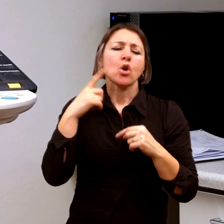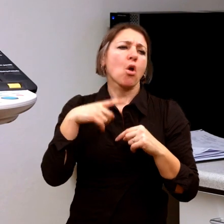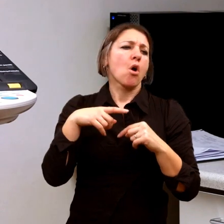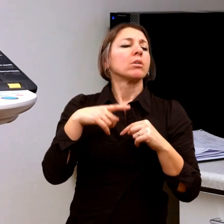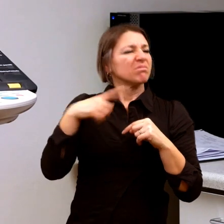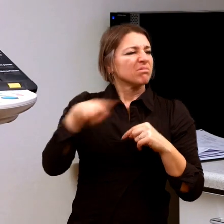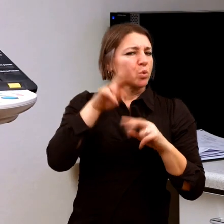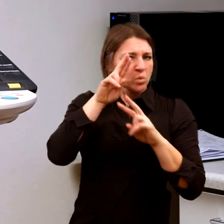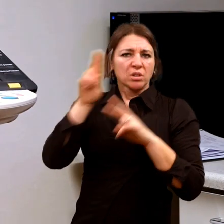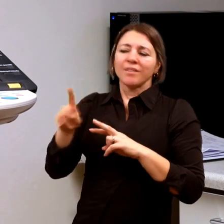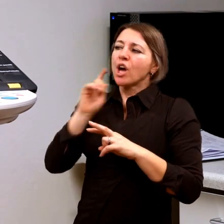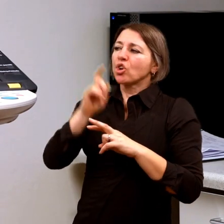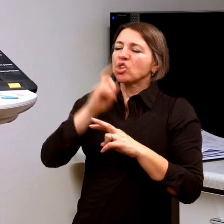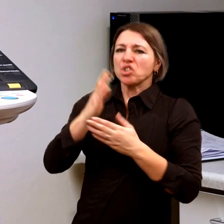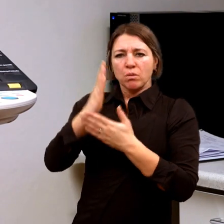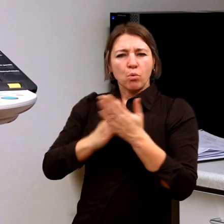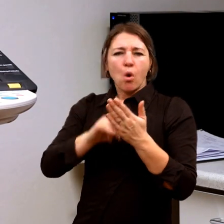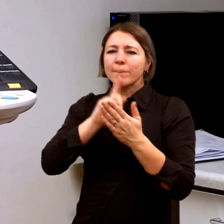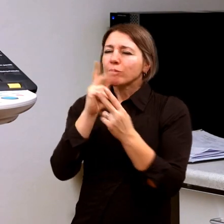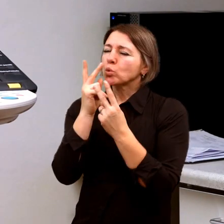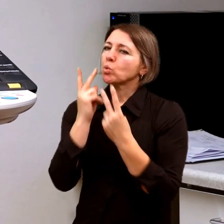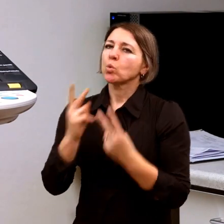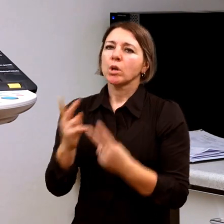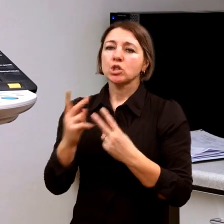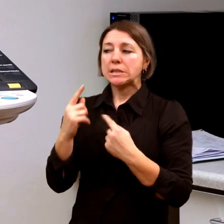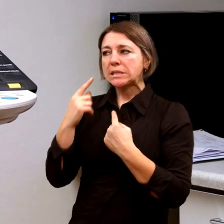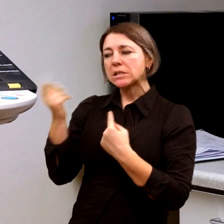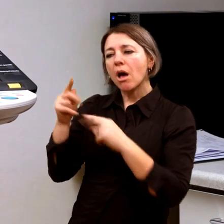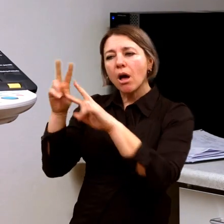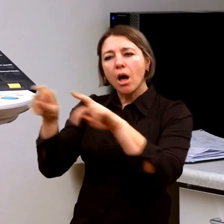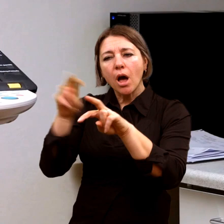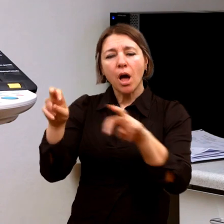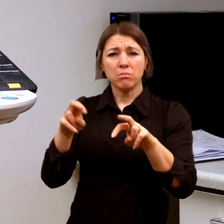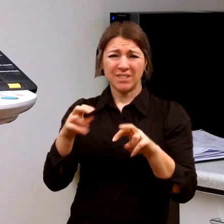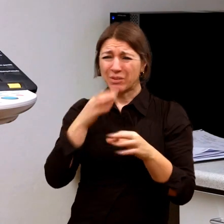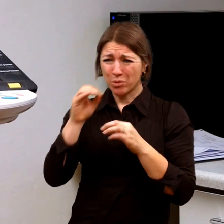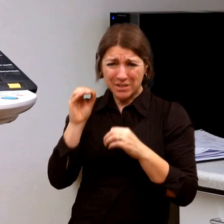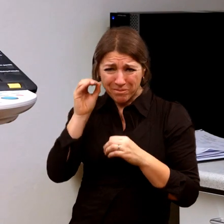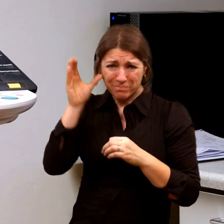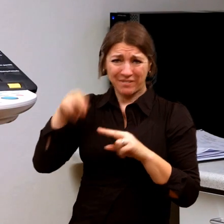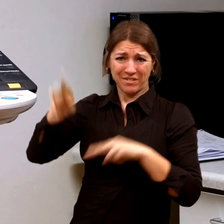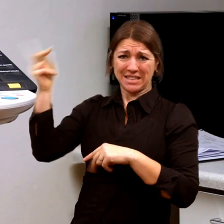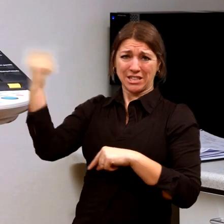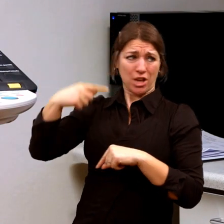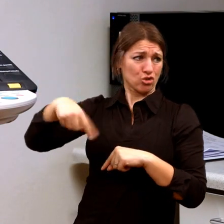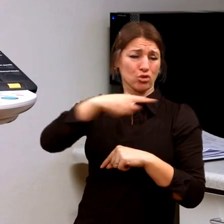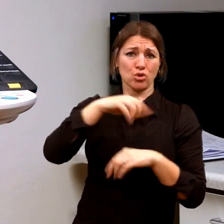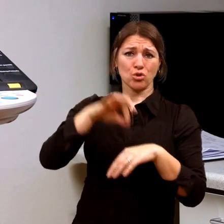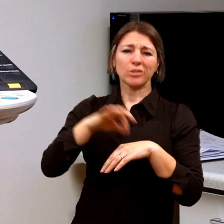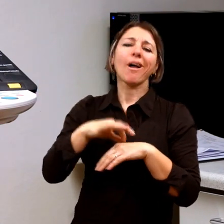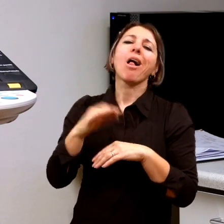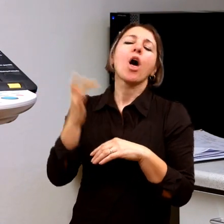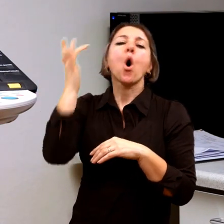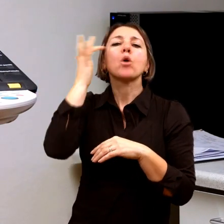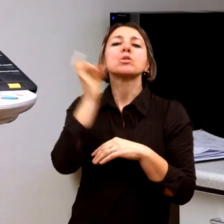Ne všichni rodiče, ale někteří rodiče, oni si k tomu sami najdou. Oni vědí víc než my, že neumějí